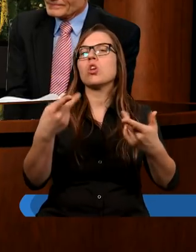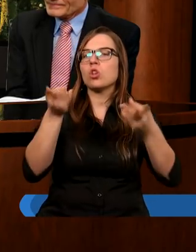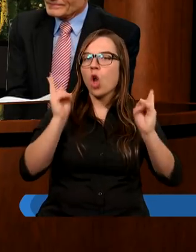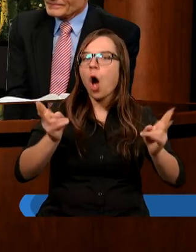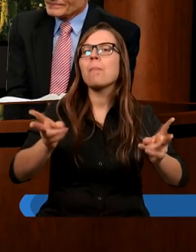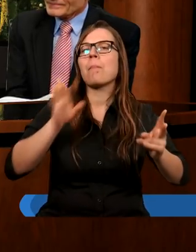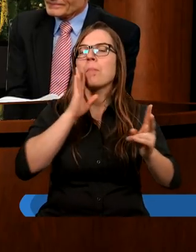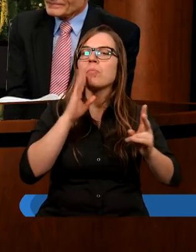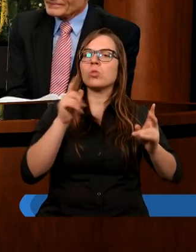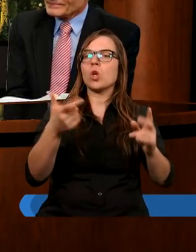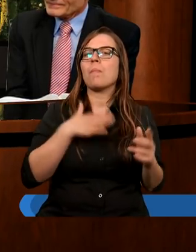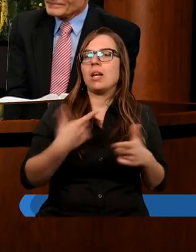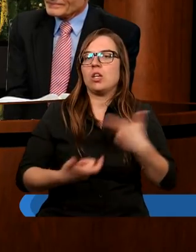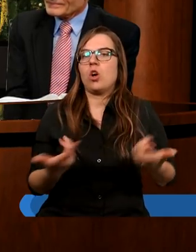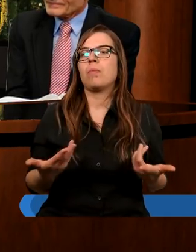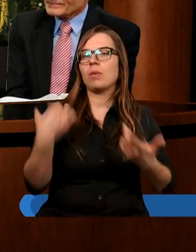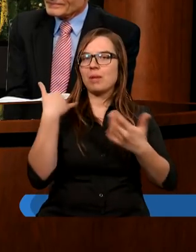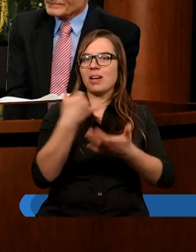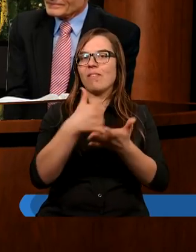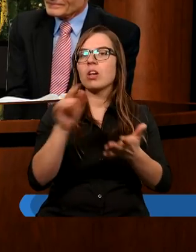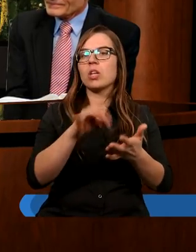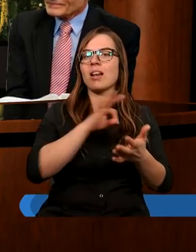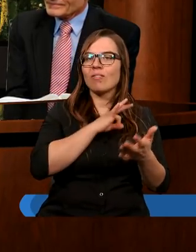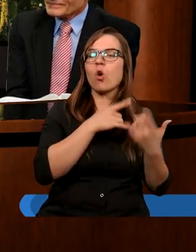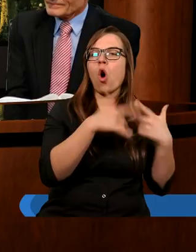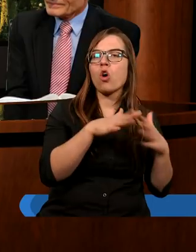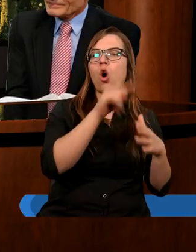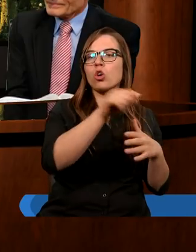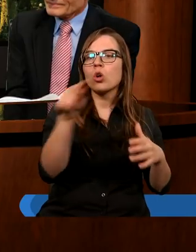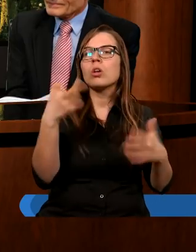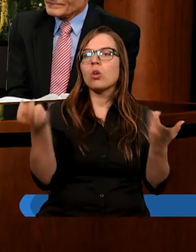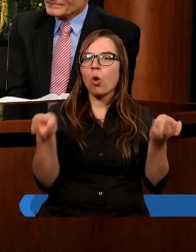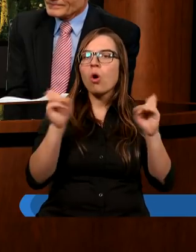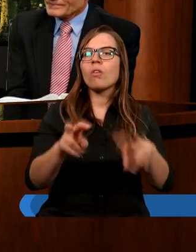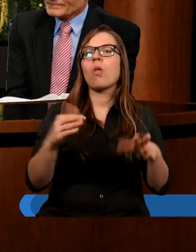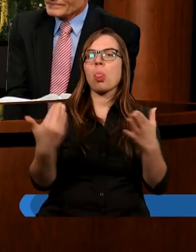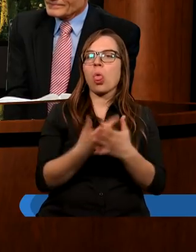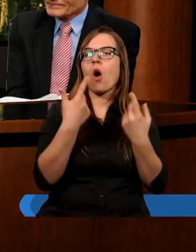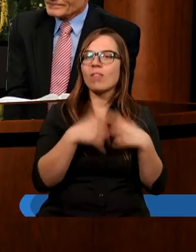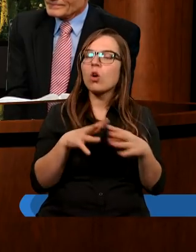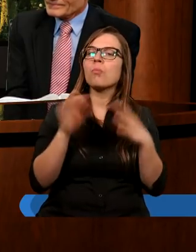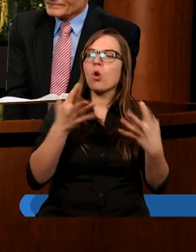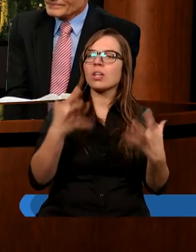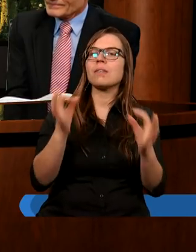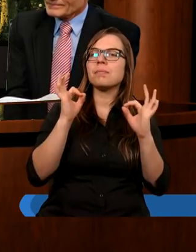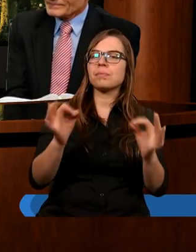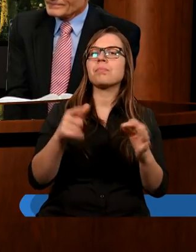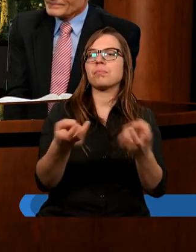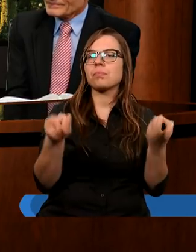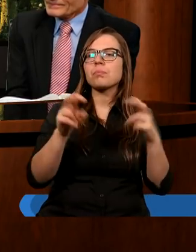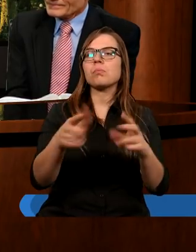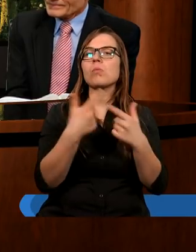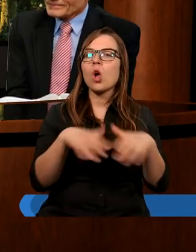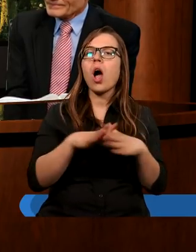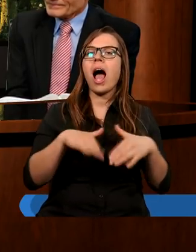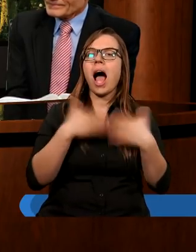normalnie co mieli robić, kiedy byli wykluczeni ze swoich kościołów, utworzyli nowy kościół. Tak powstał kościół